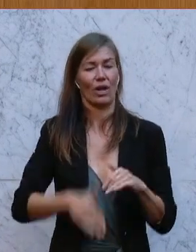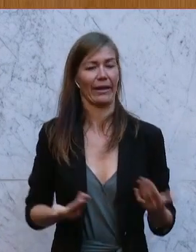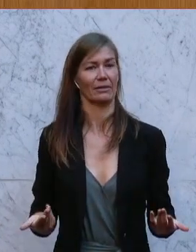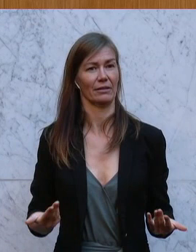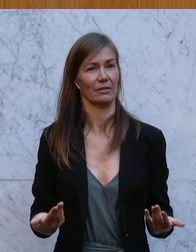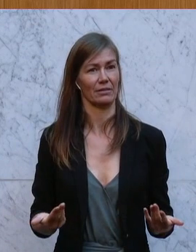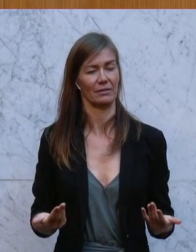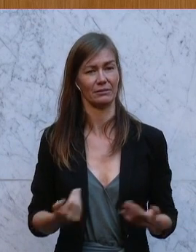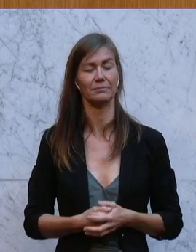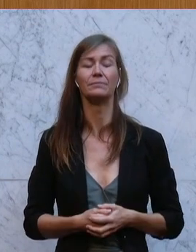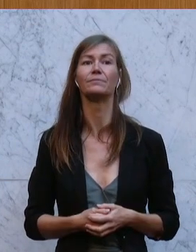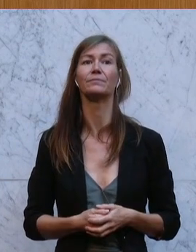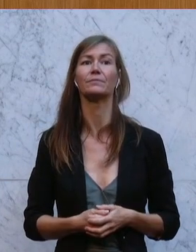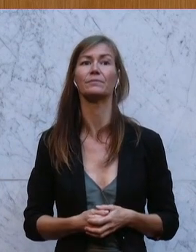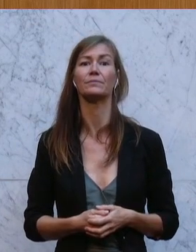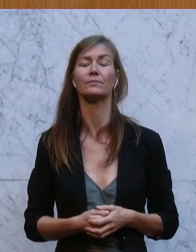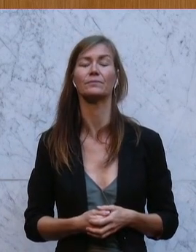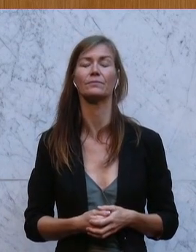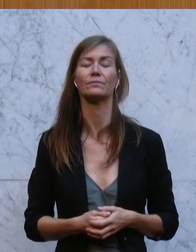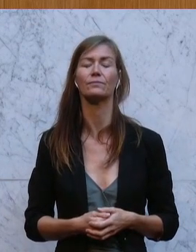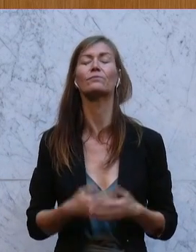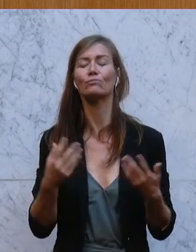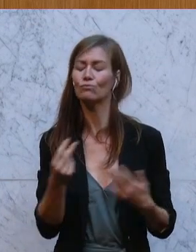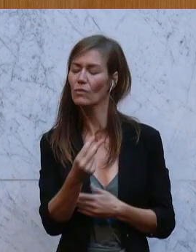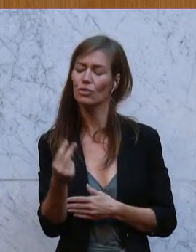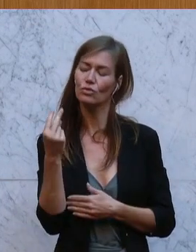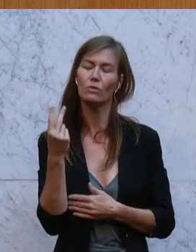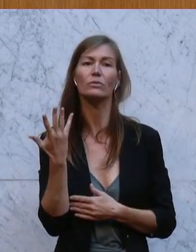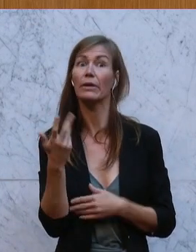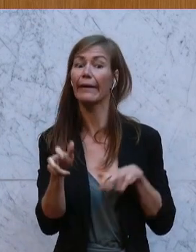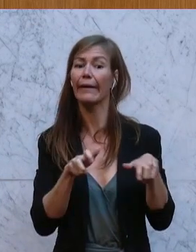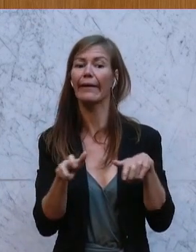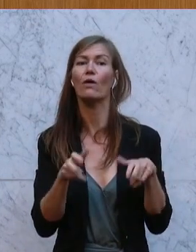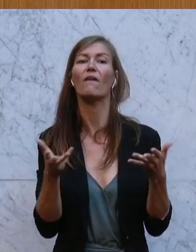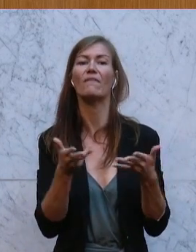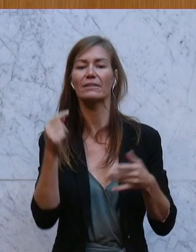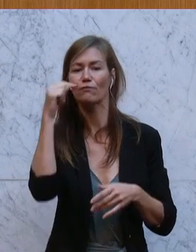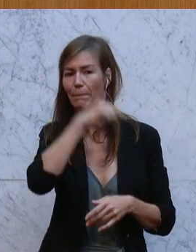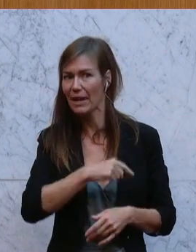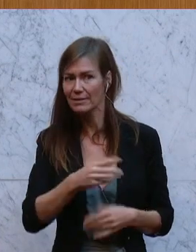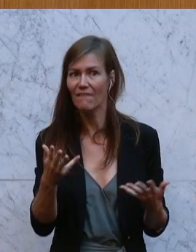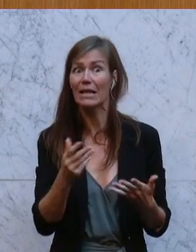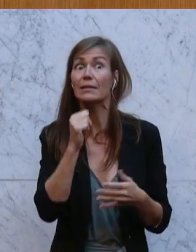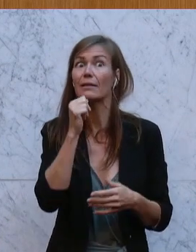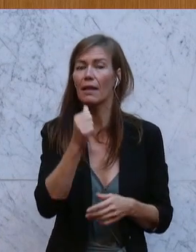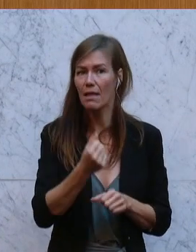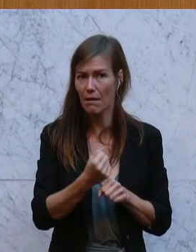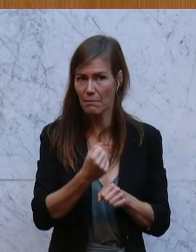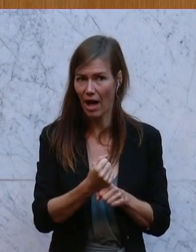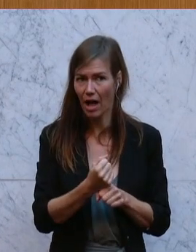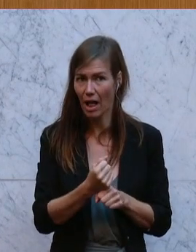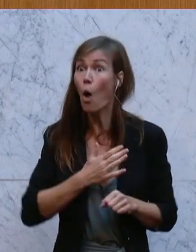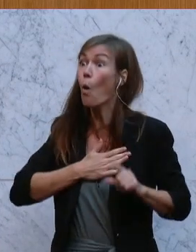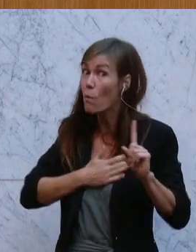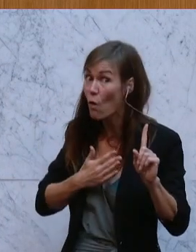Aber schauen wir uns doch einfach an, was diese Regierung nicht getan hat, obwohl die Vorschläge von der